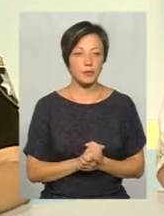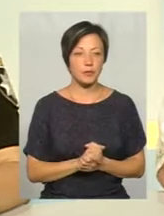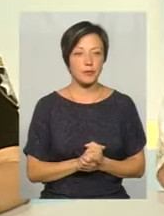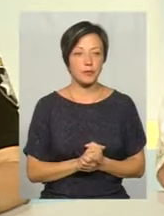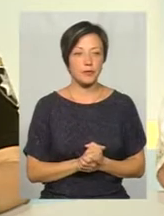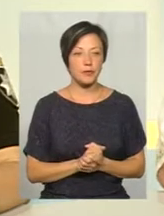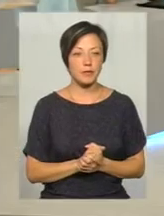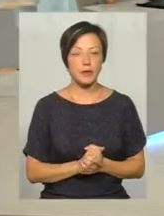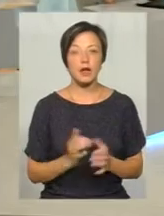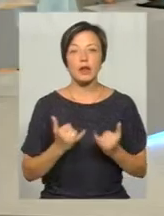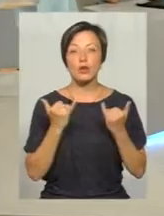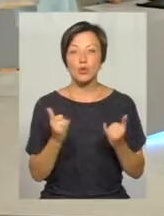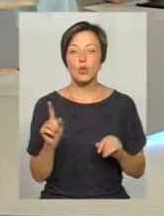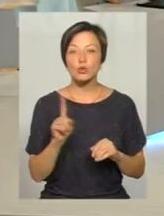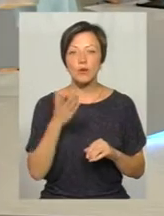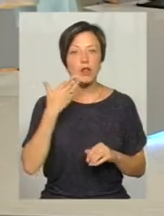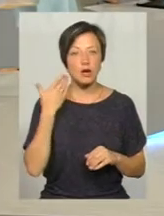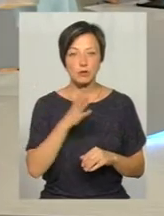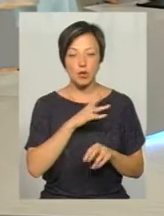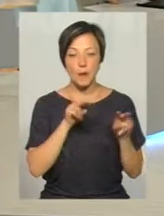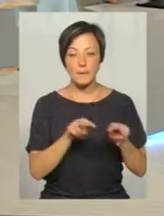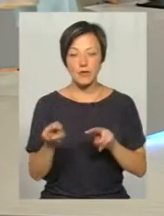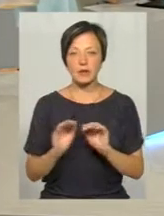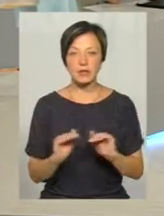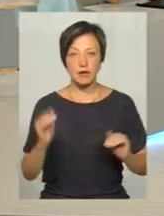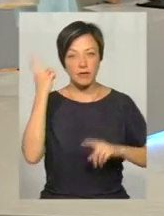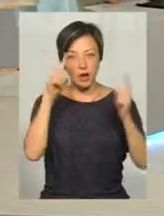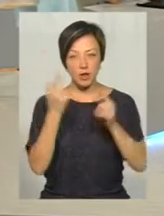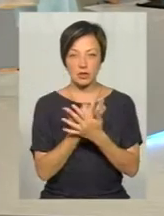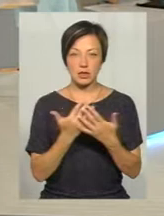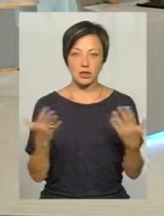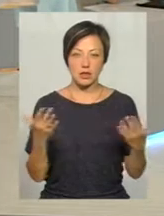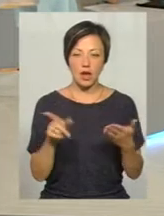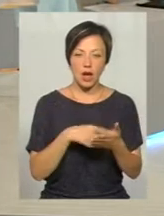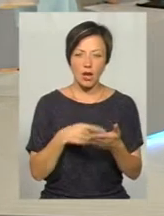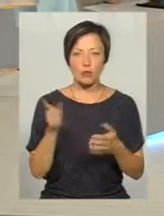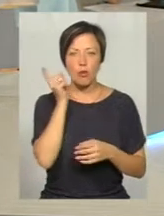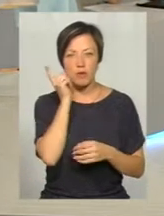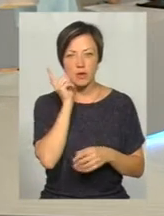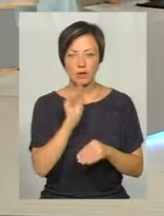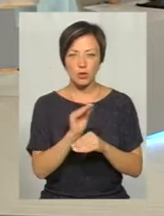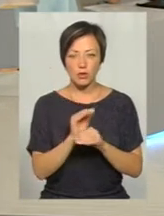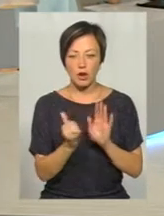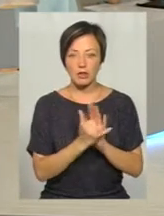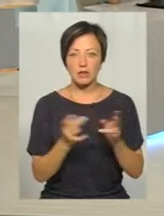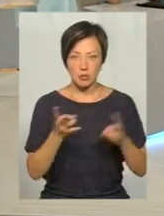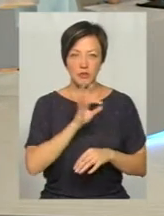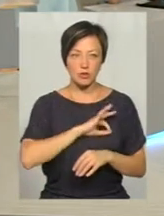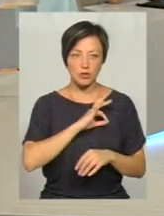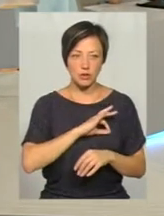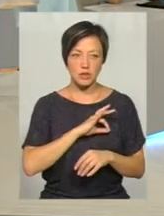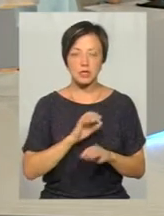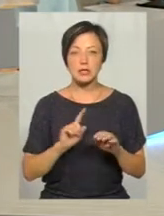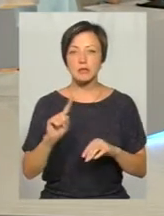Зрозуміло. Задля того, аби легше було пильнувати дітей, вигадують усілякі гаджети, мобільні додатки. Чи варто їх використовувати?